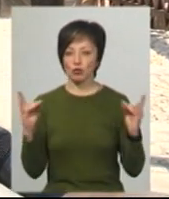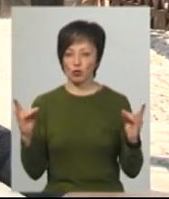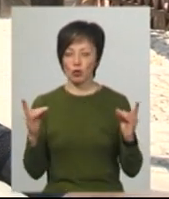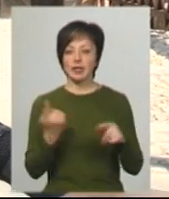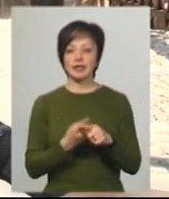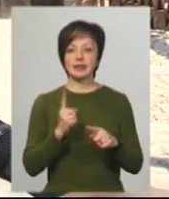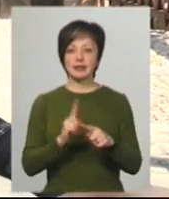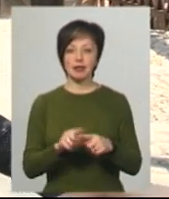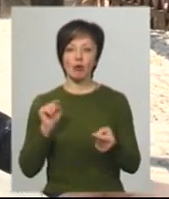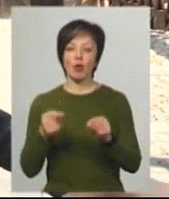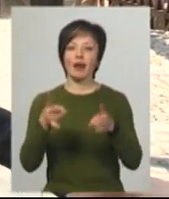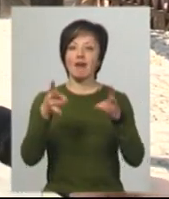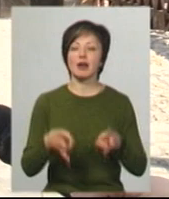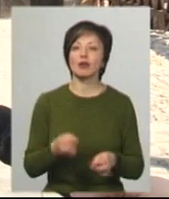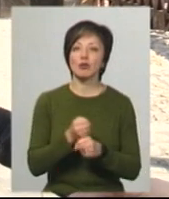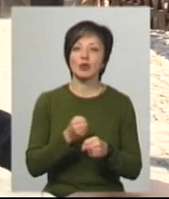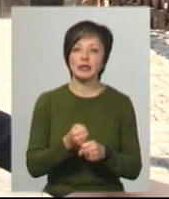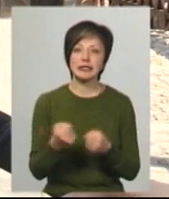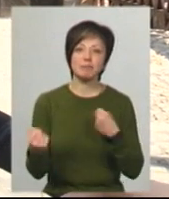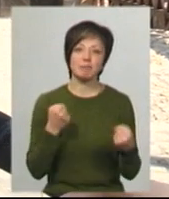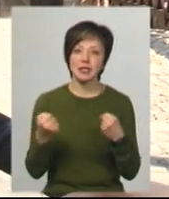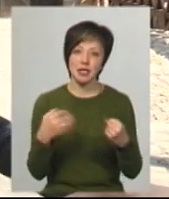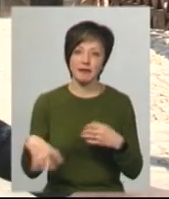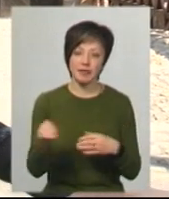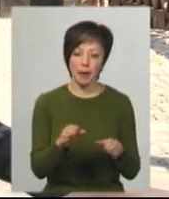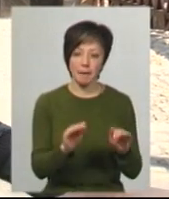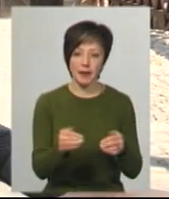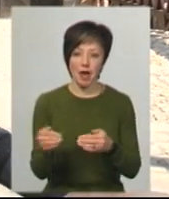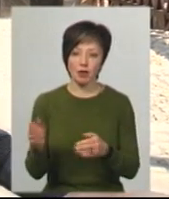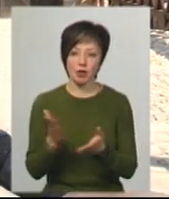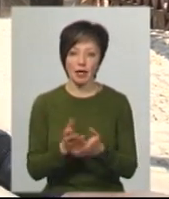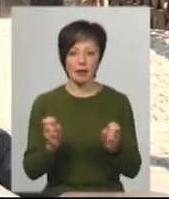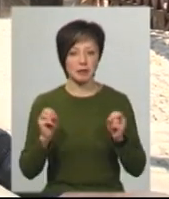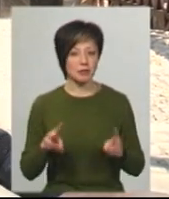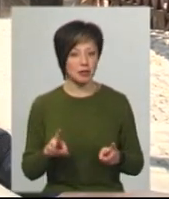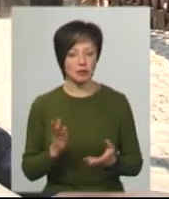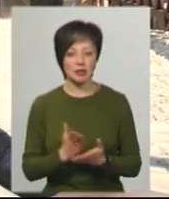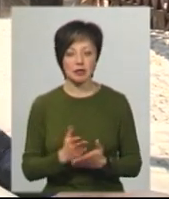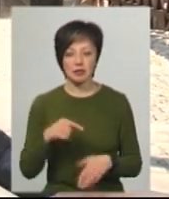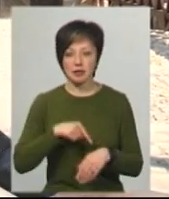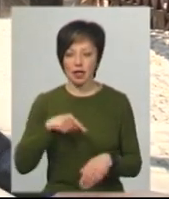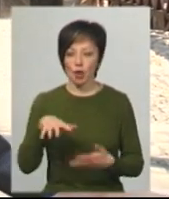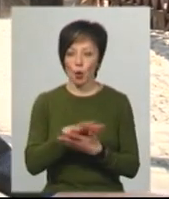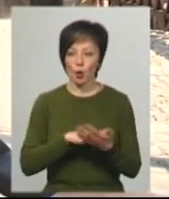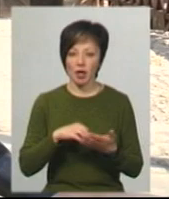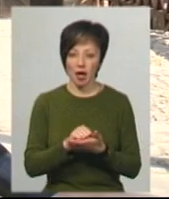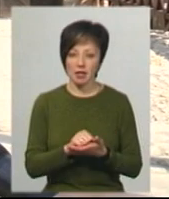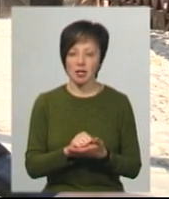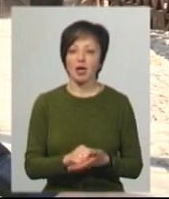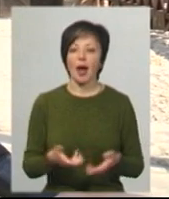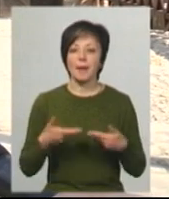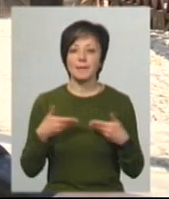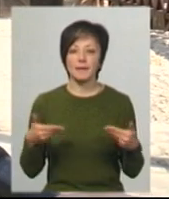протиаварійні роботи передбачали зміцнення всіх ділянок, які є небезпечними, які зазнали руйнації. Ми